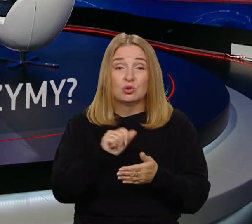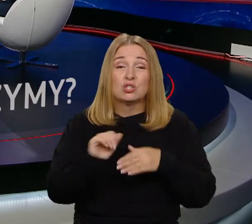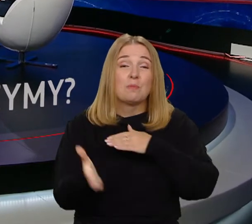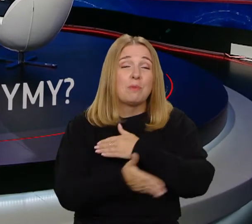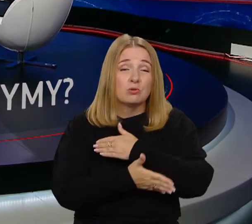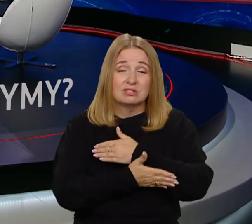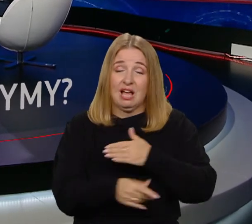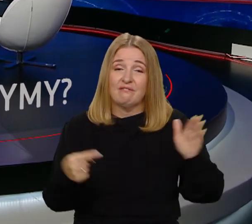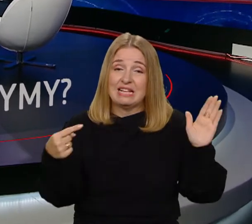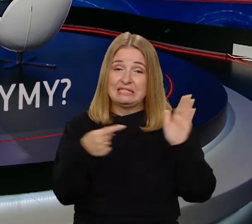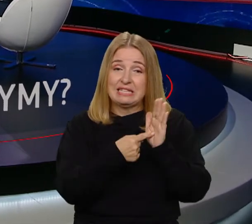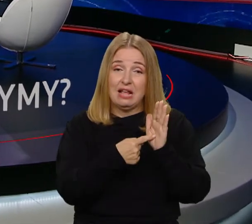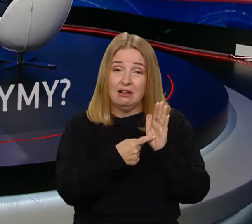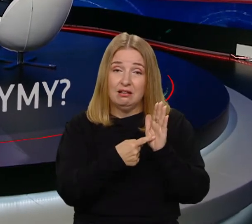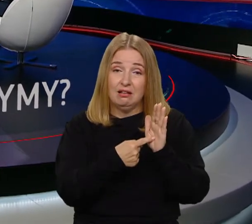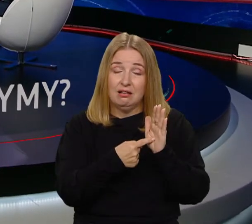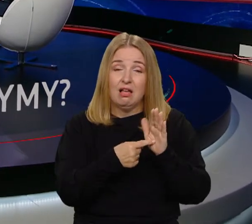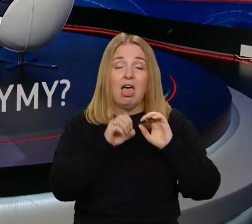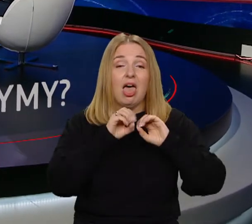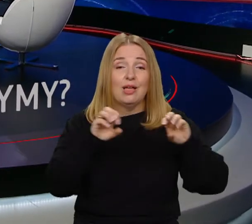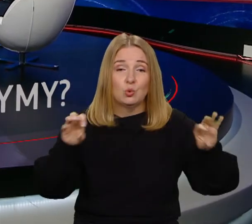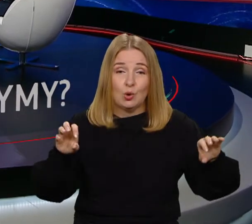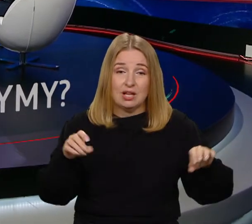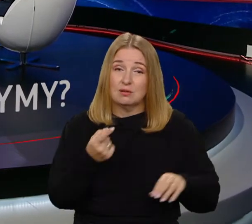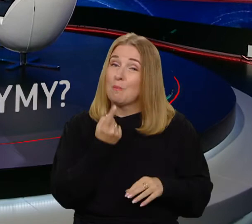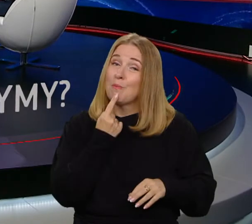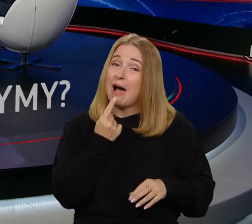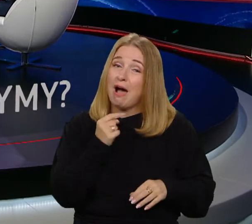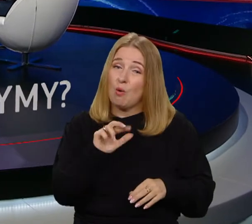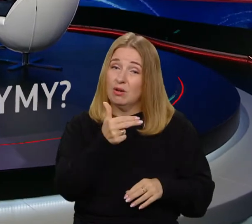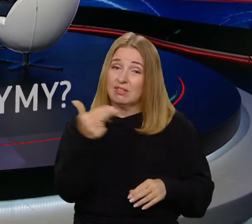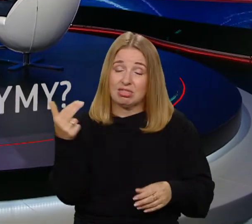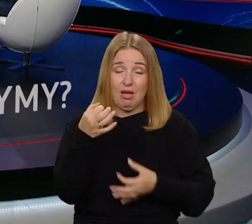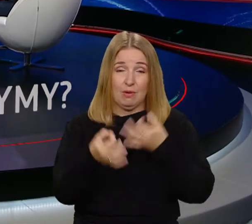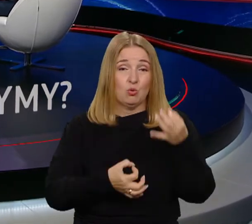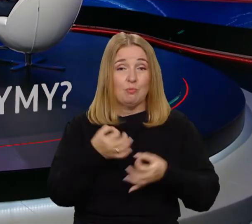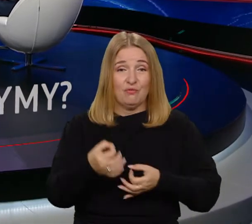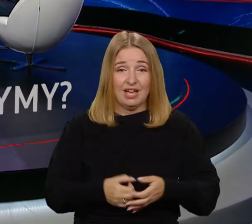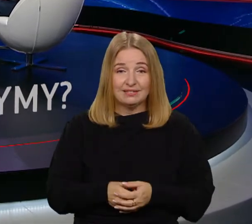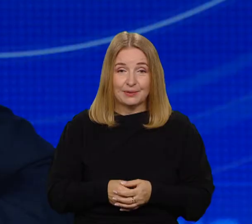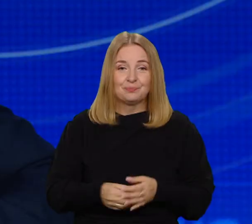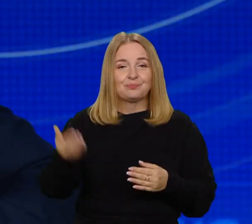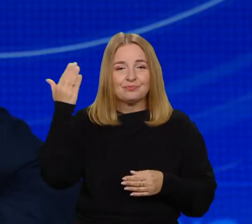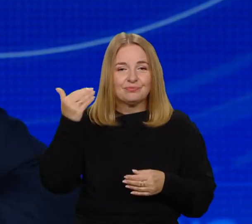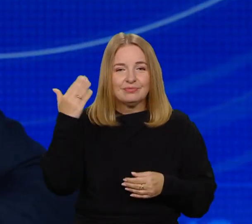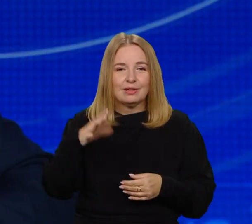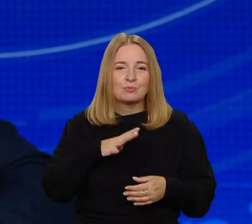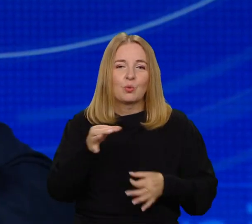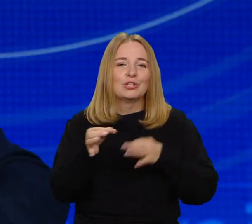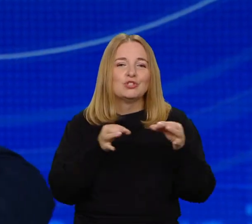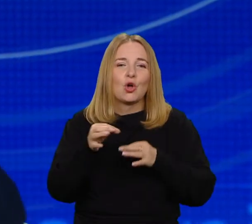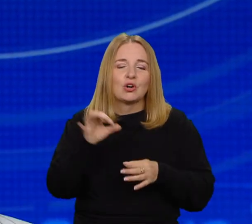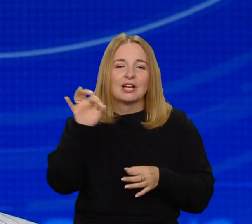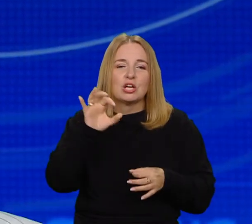Rzadko kiedy eksplicite wyrażamy. Przypomina mi się taka historia z Sokratesem, do którego przyszedł pewien